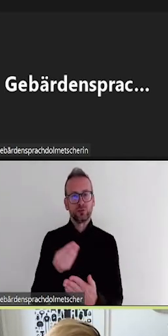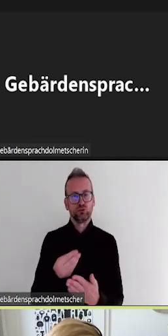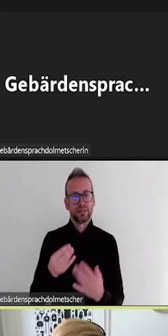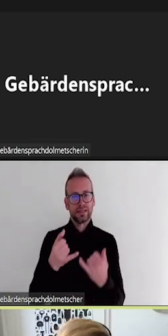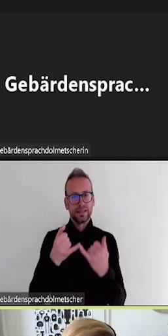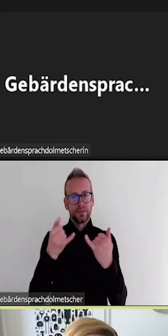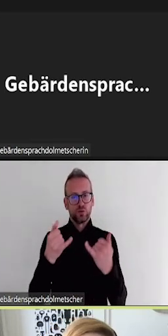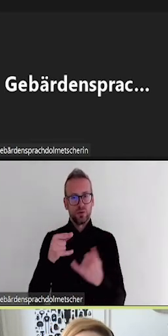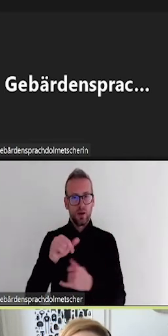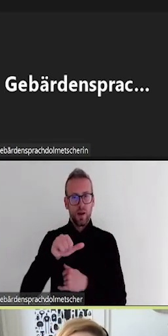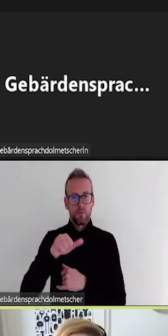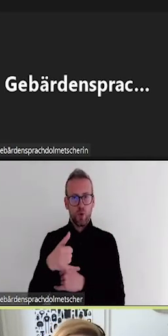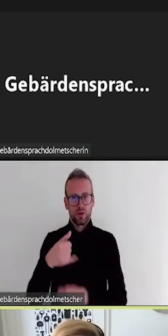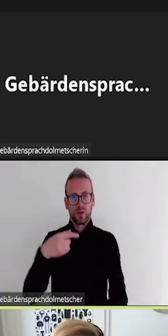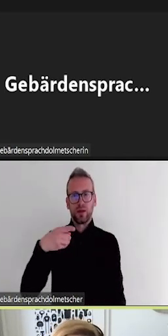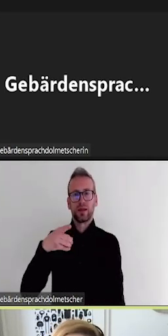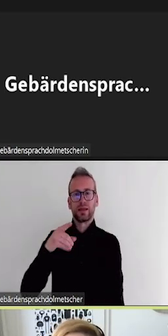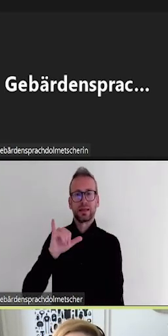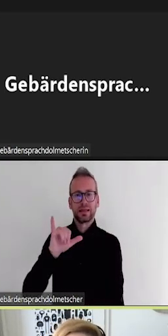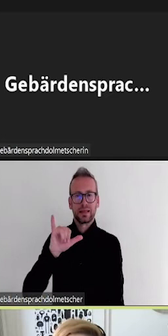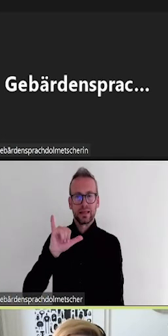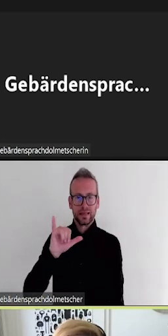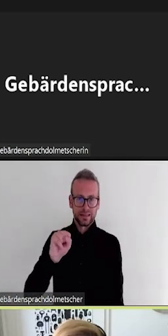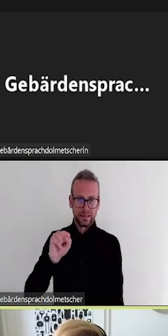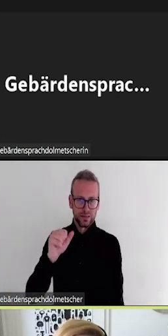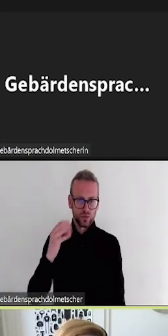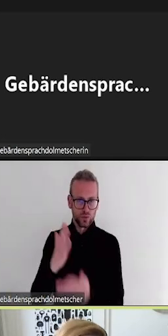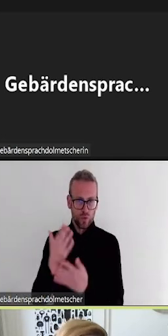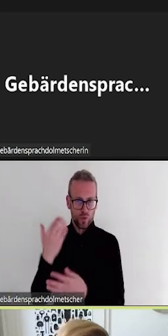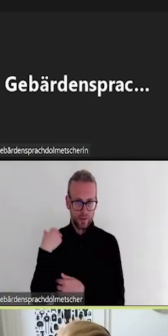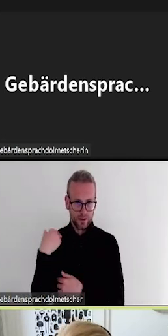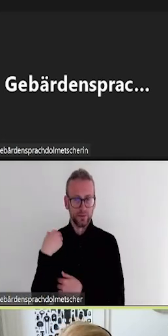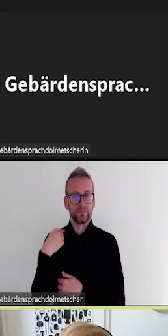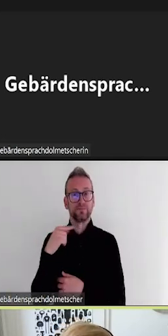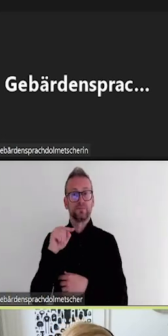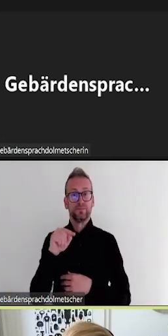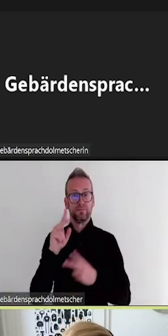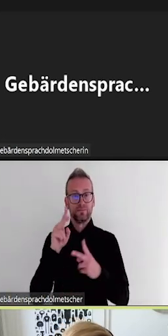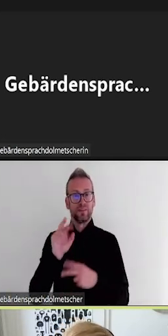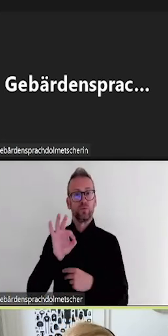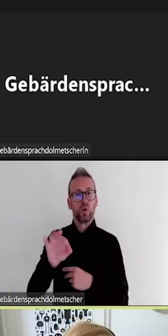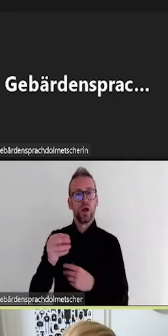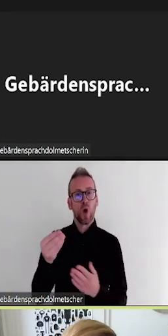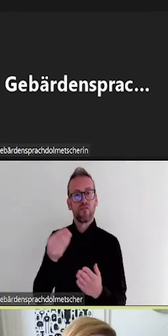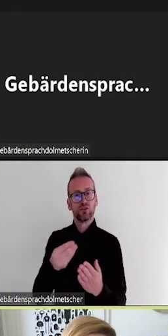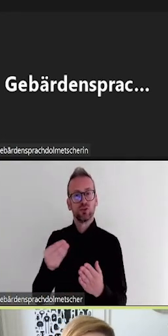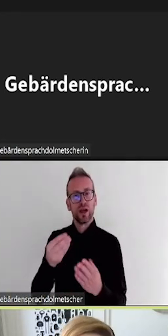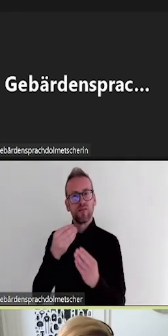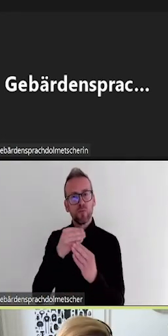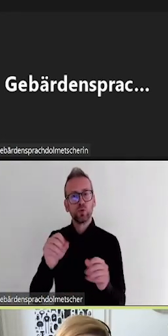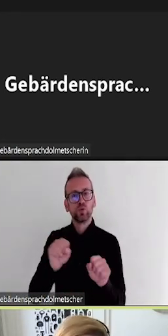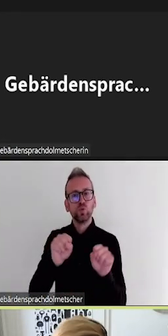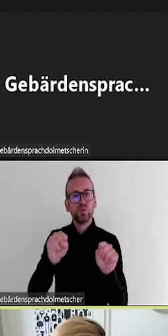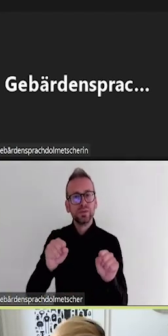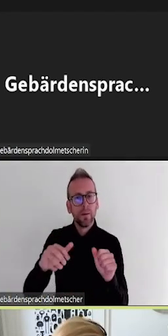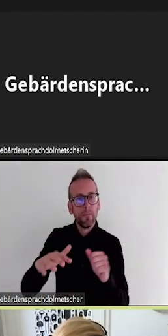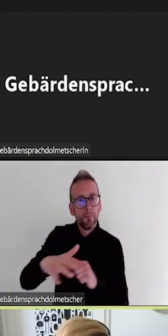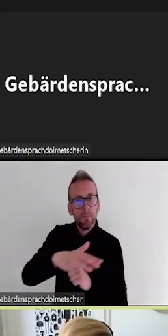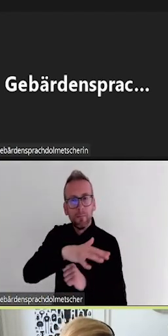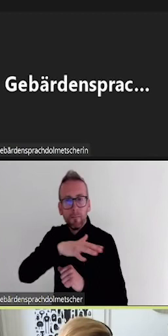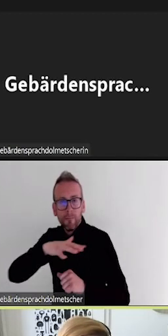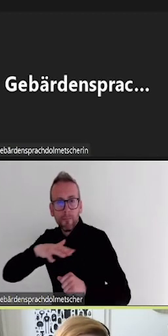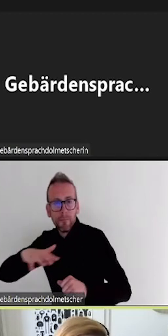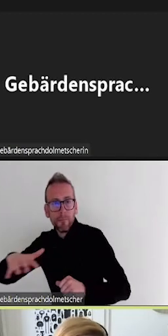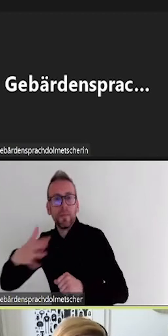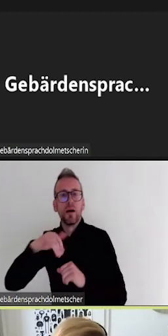Thema. Im Anschluss an den Ideenwettbewerb werden dann die Fachbereiche aufgefordert, die prämierten Ideen dann auch umzusetzen,